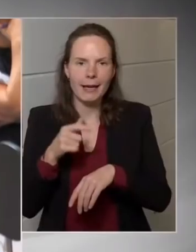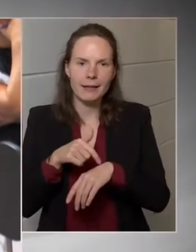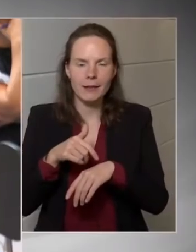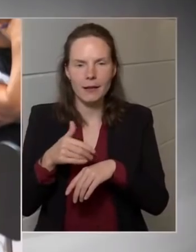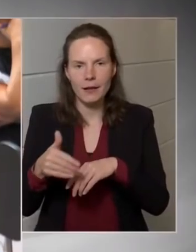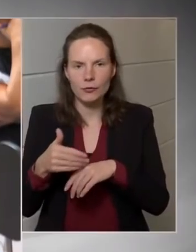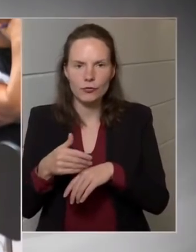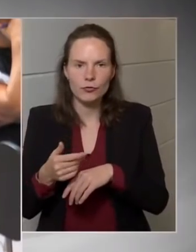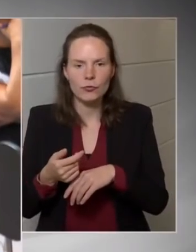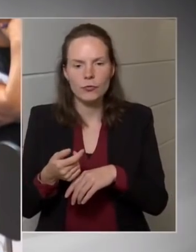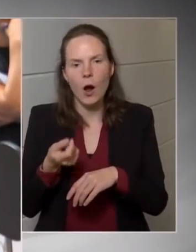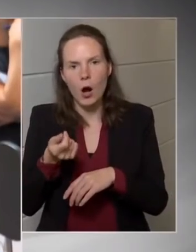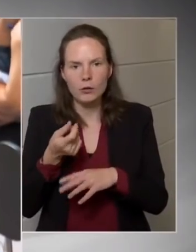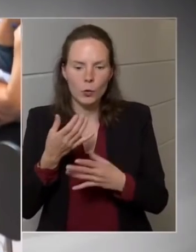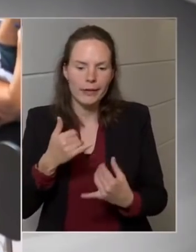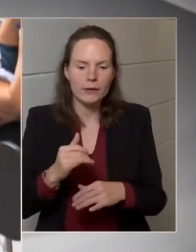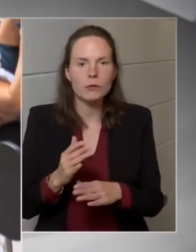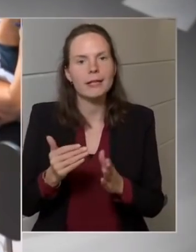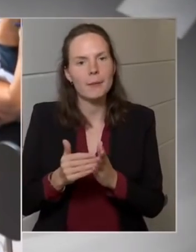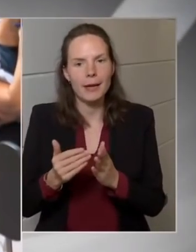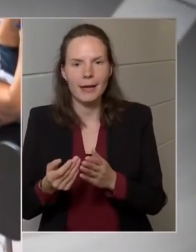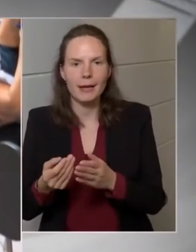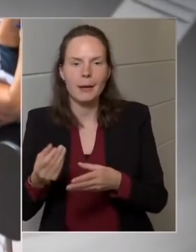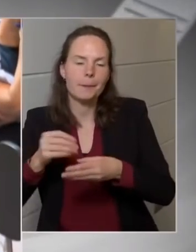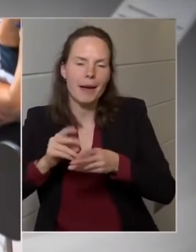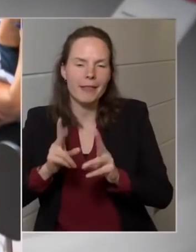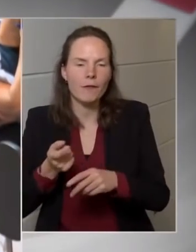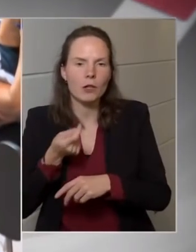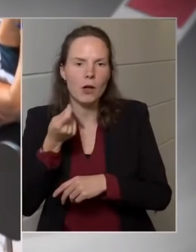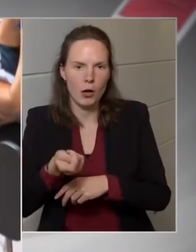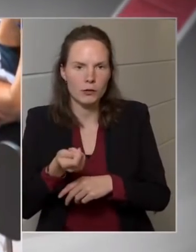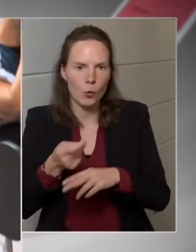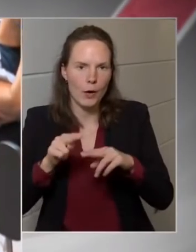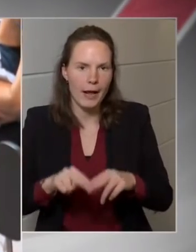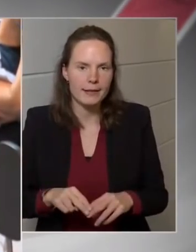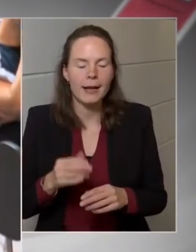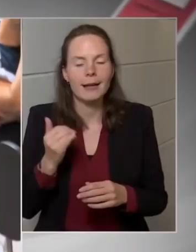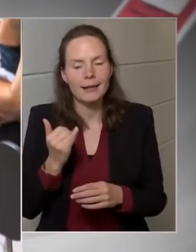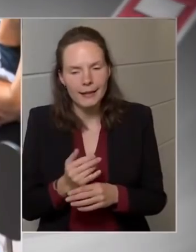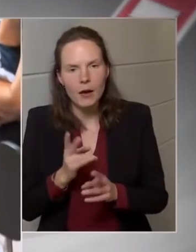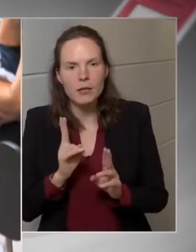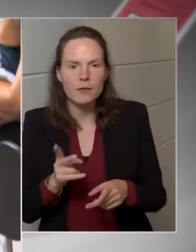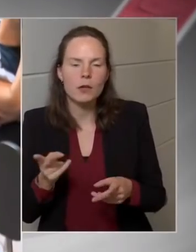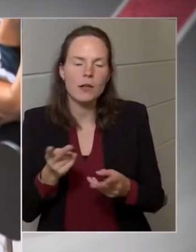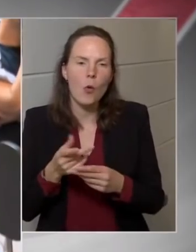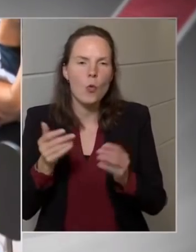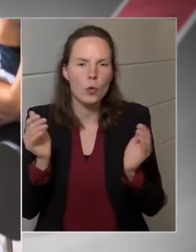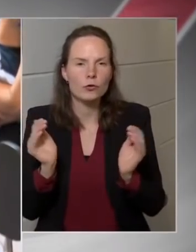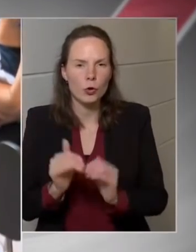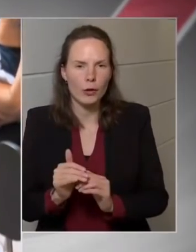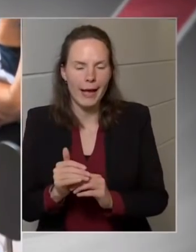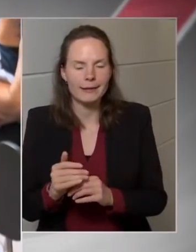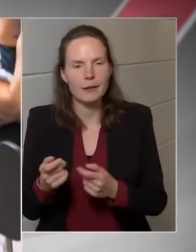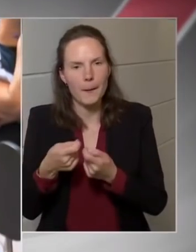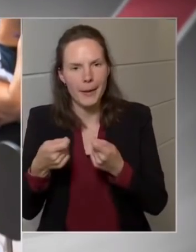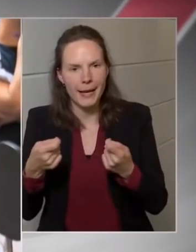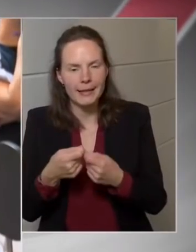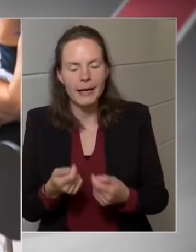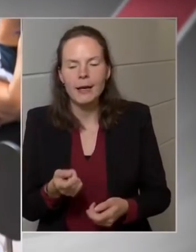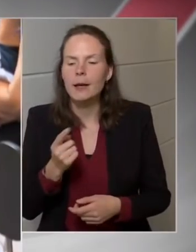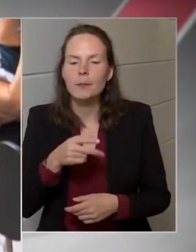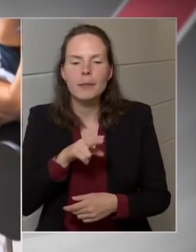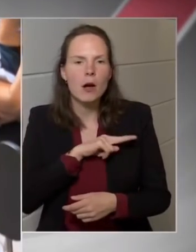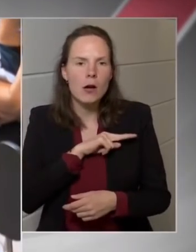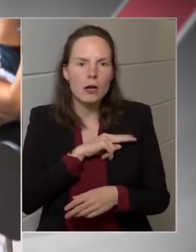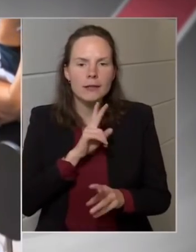adóként indultak, de még ma is részei az adórezsimnek Magyarországon. Igaz, hogy vannak, ahol csökkent a mértéke. Mi a garancia